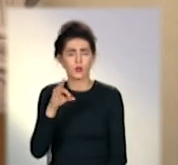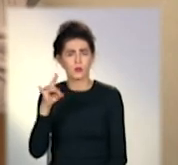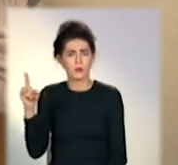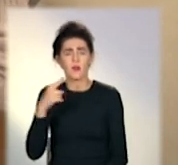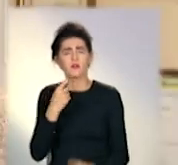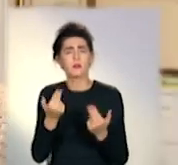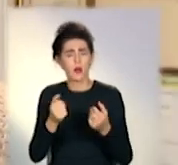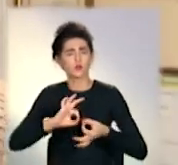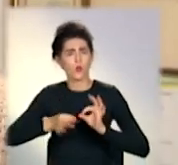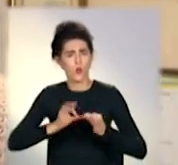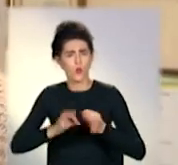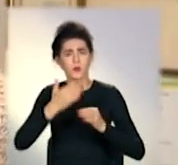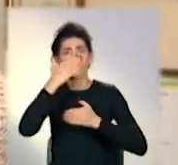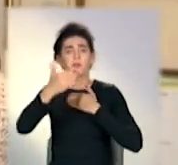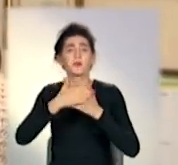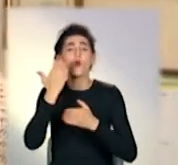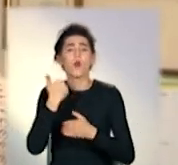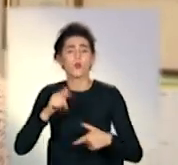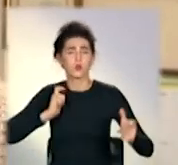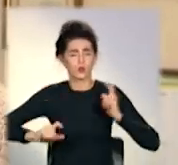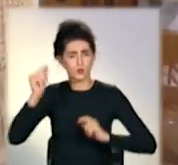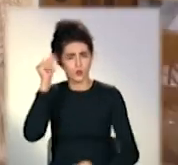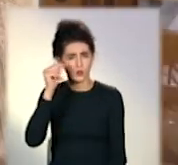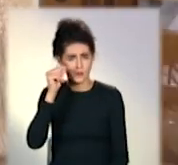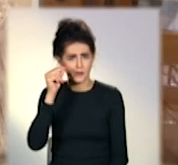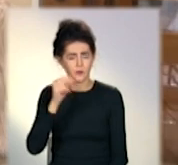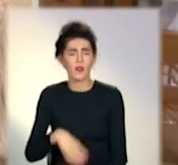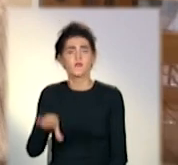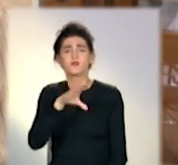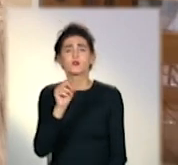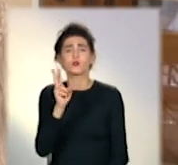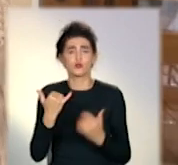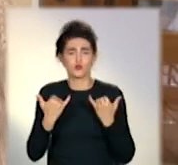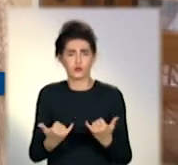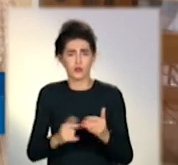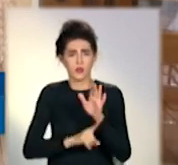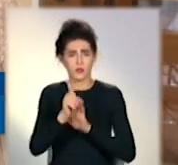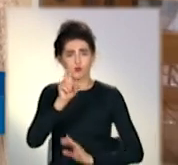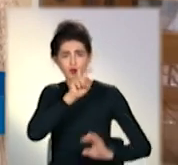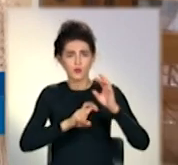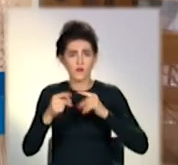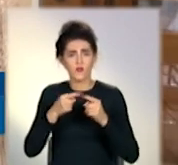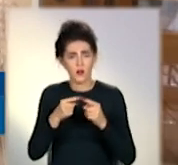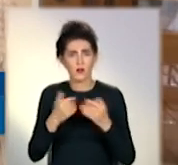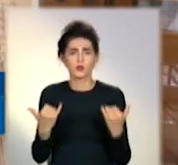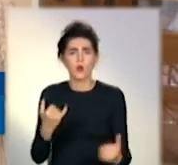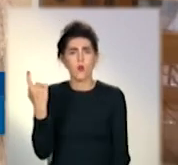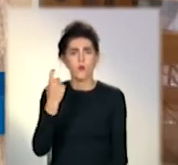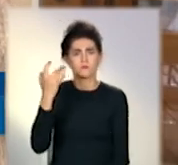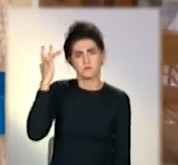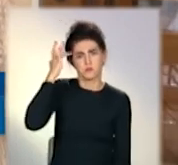дещо складніше, ніж перед початком навчального року. Тим, хто з'їхався зараз, Хазі Іван з